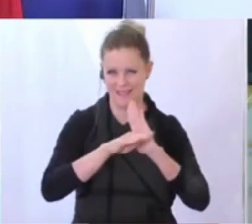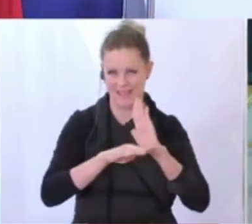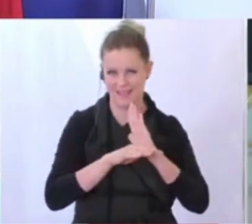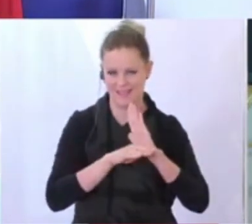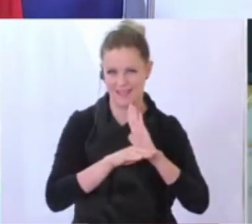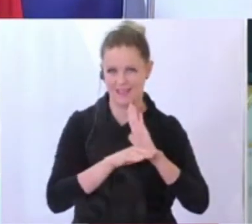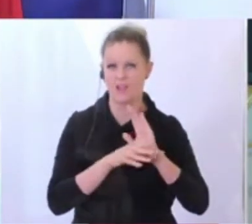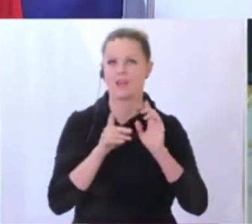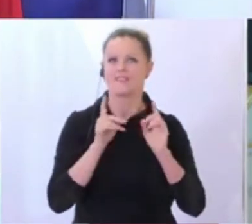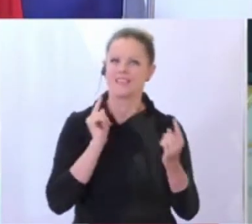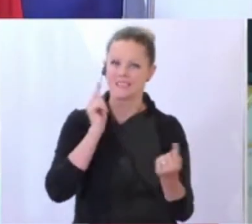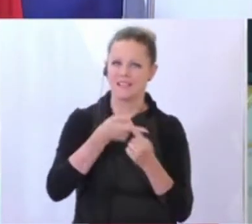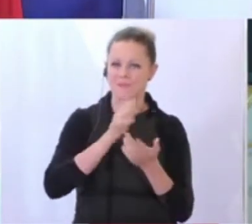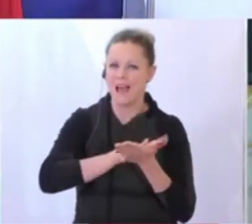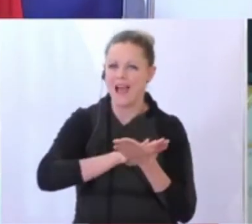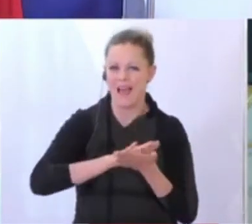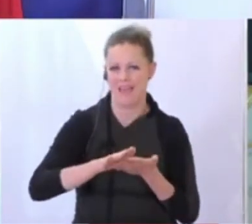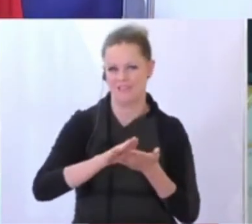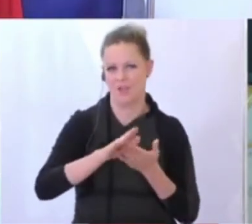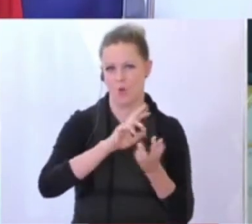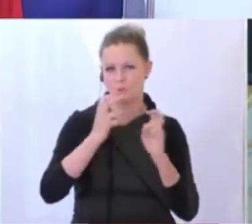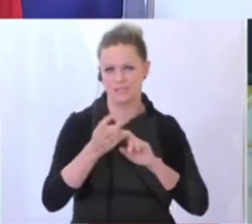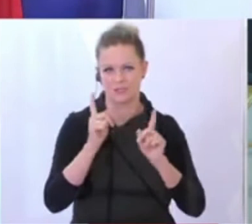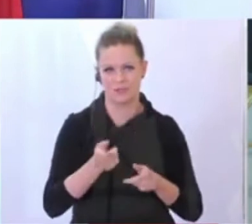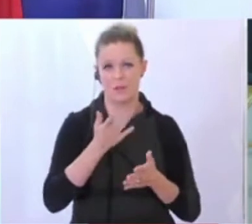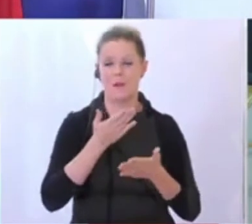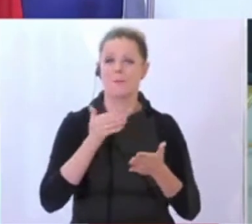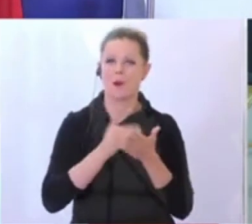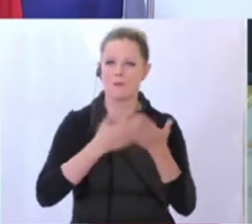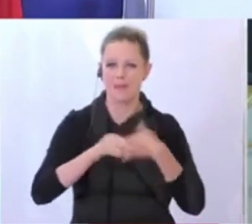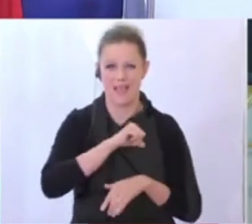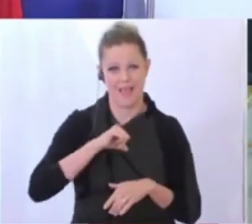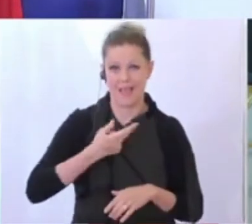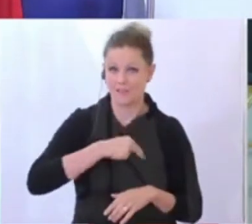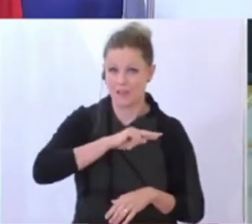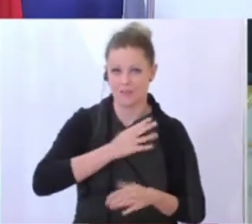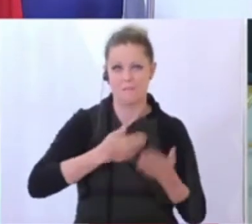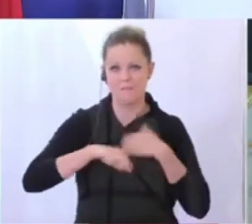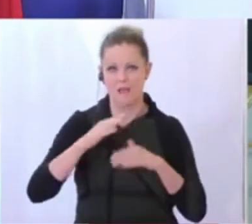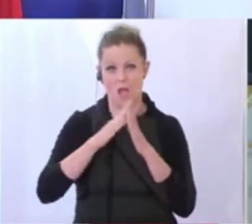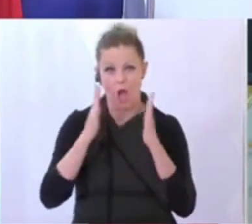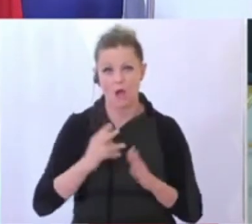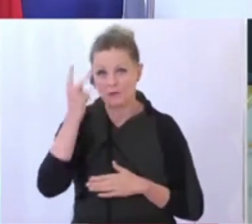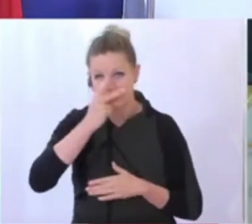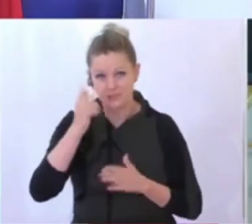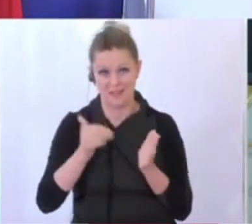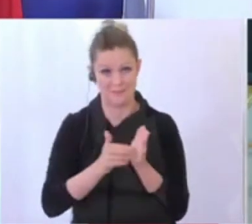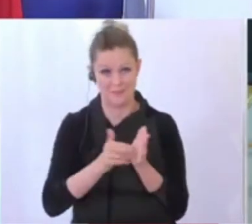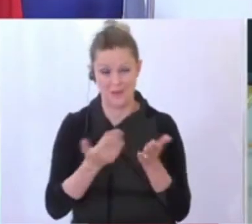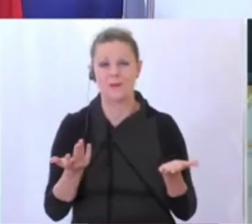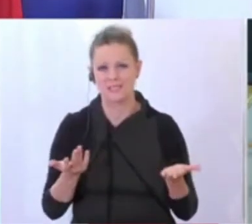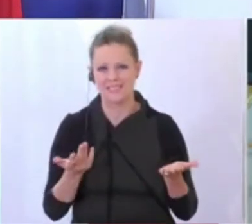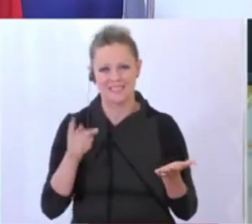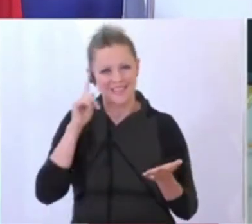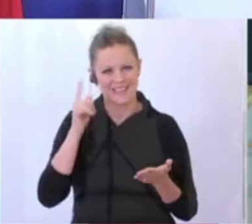Vereinfachung zustande bringen. Es braucht mehr Eigenverantwortung, es braucht mehr Hausverstand. Das sind,